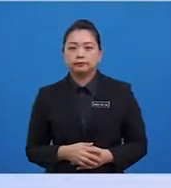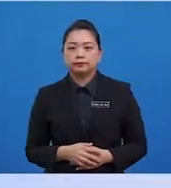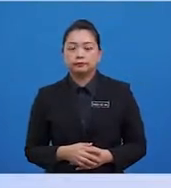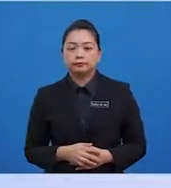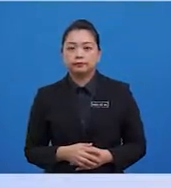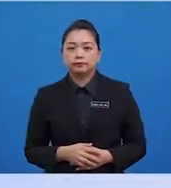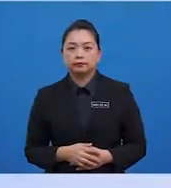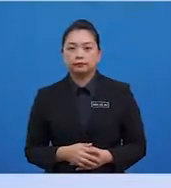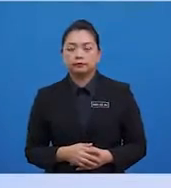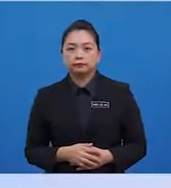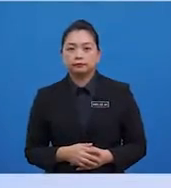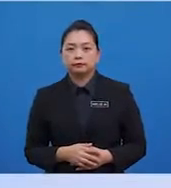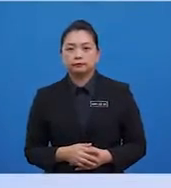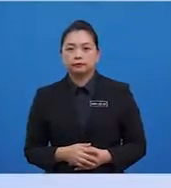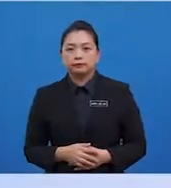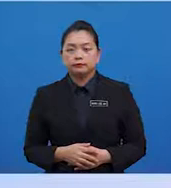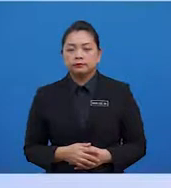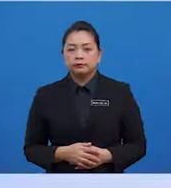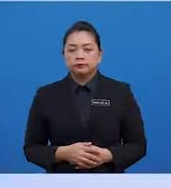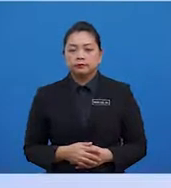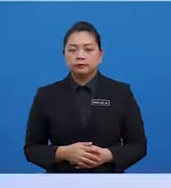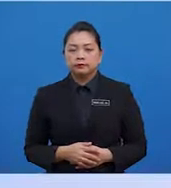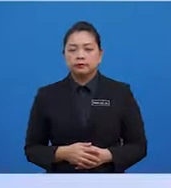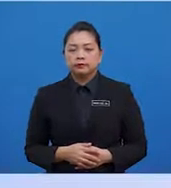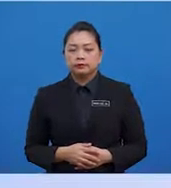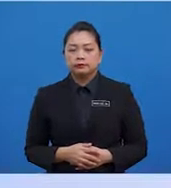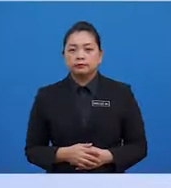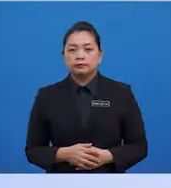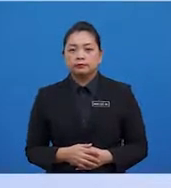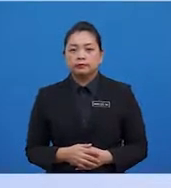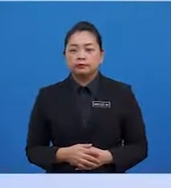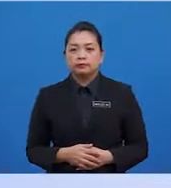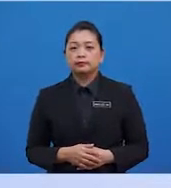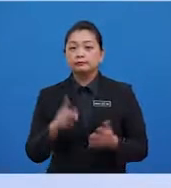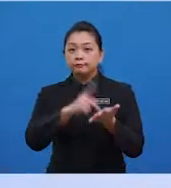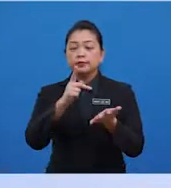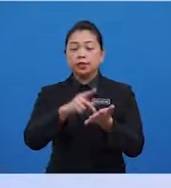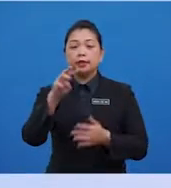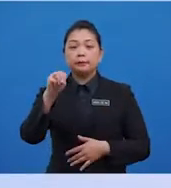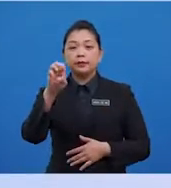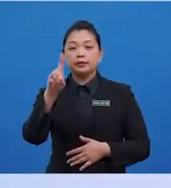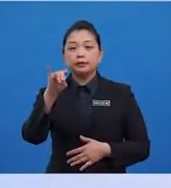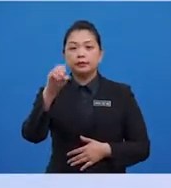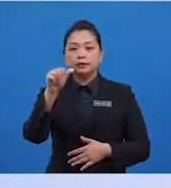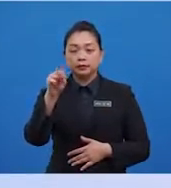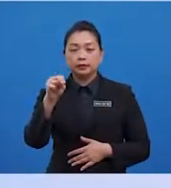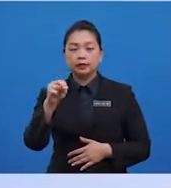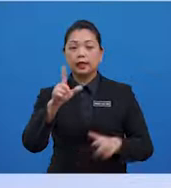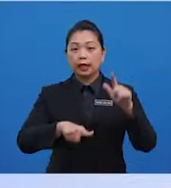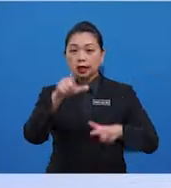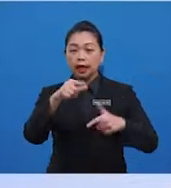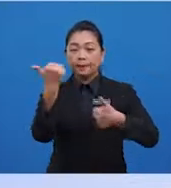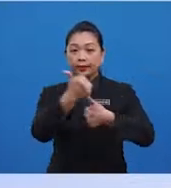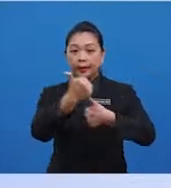67, 33. Tutup tanda kurung dakar. Tentukan median. Langkah pertama,